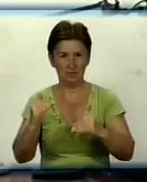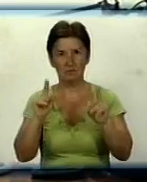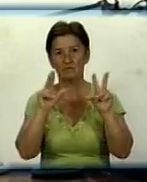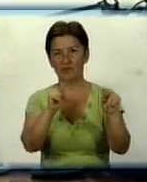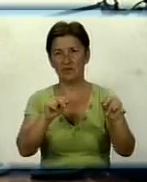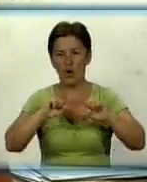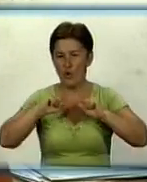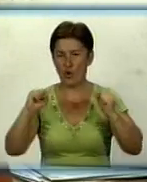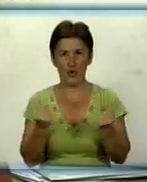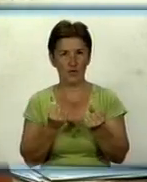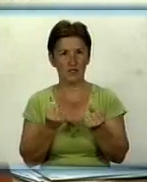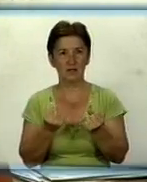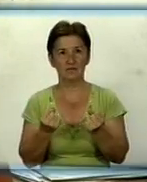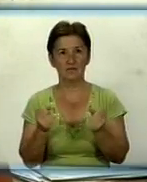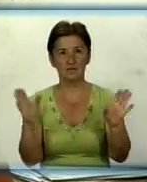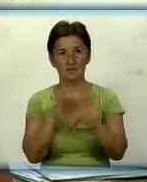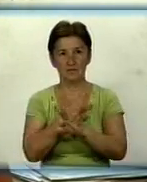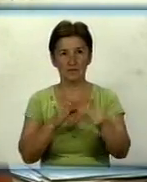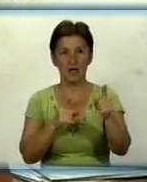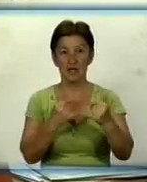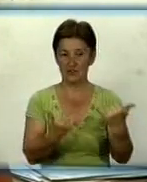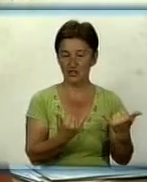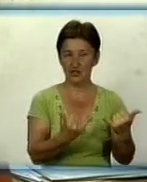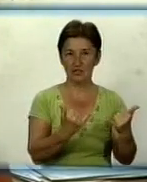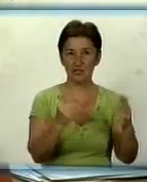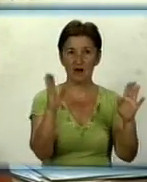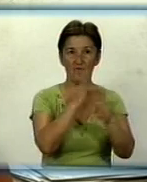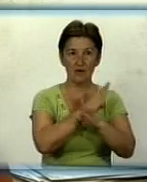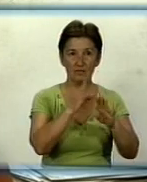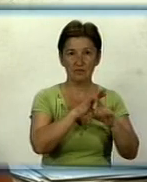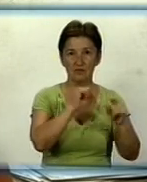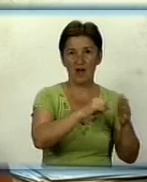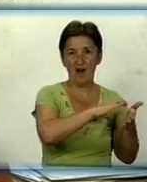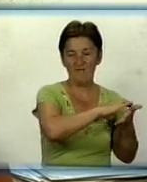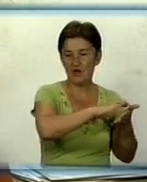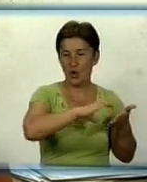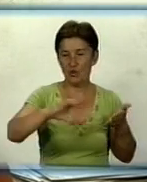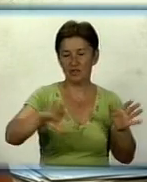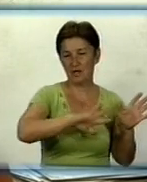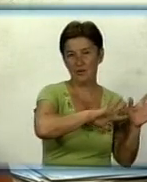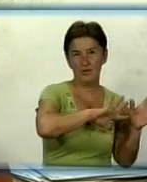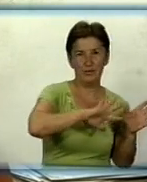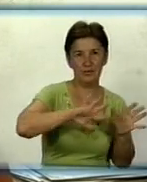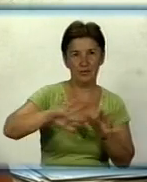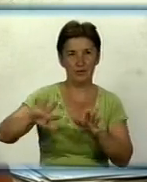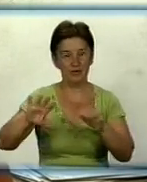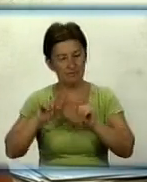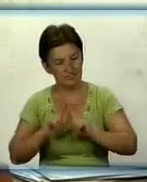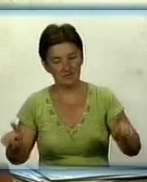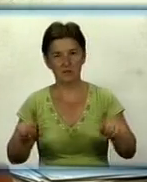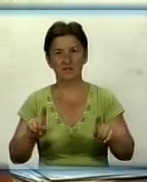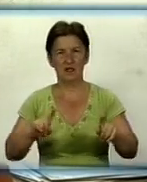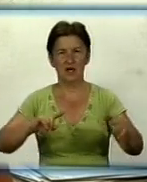атмосферний фронт. На фоні таких високих температур з проходженням фронту можливо небезпечні явищі, такі як